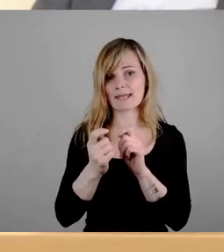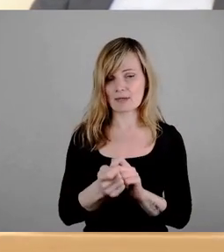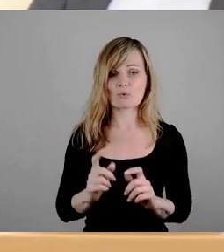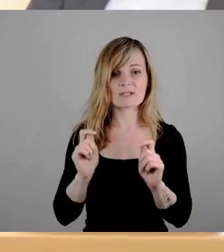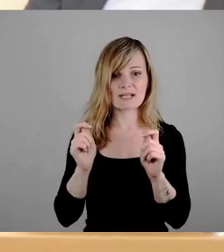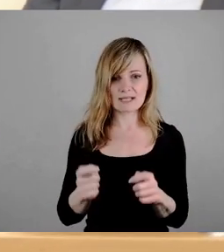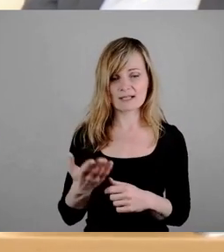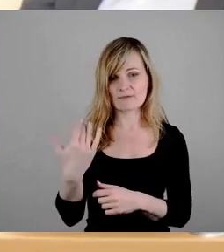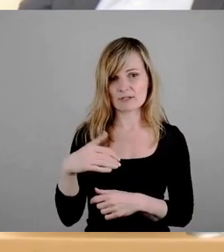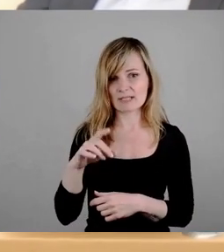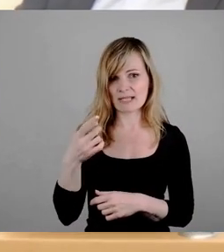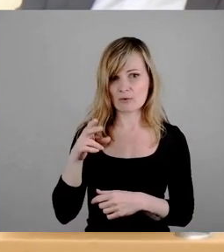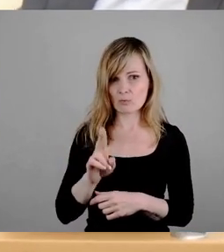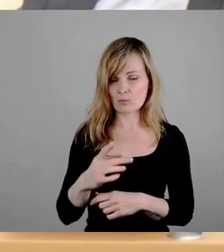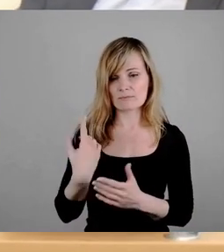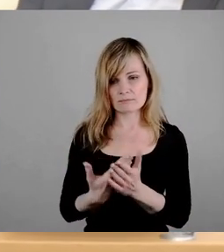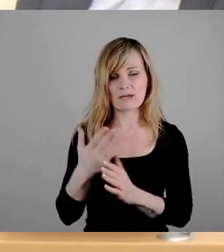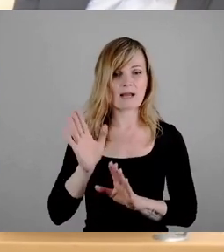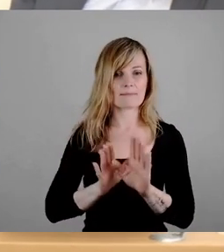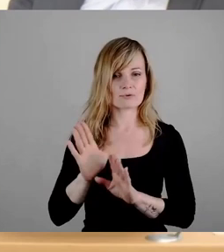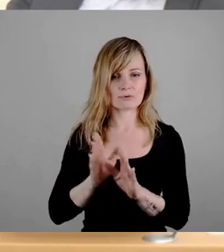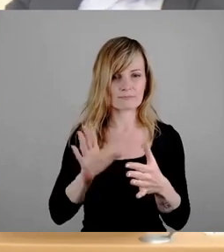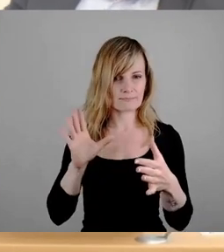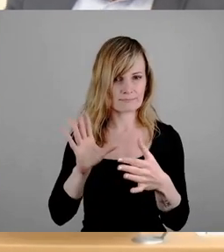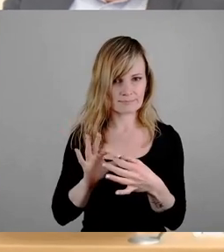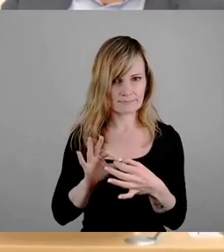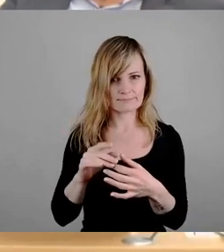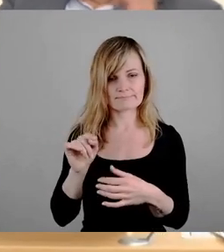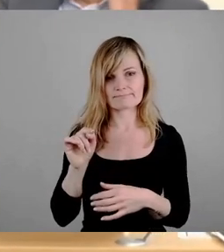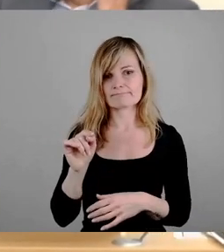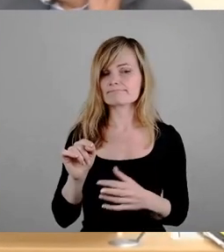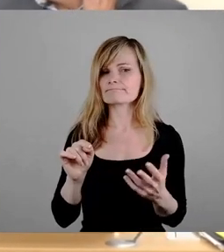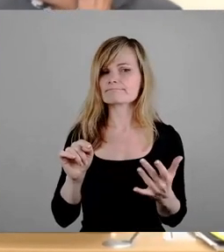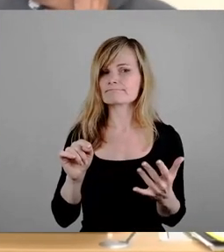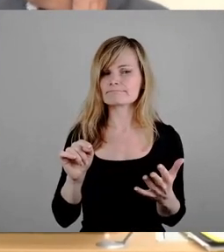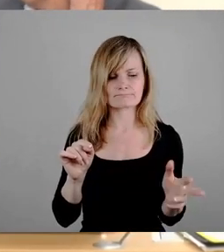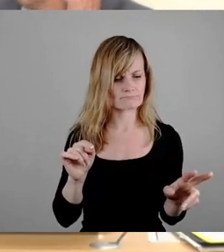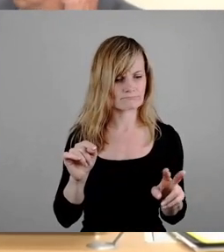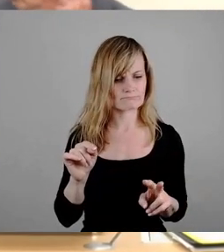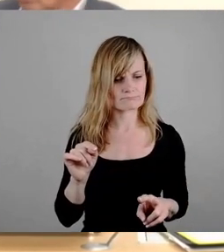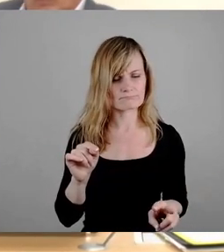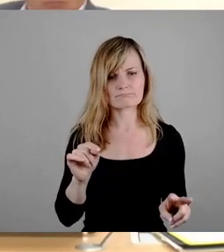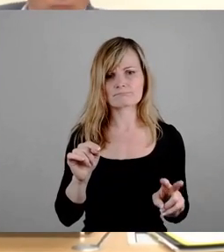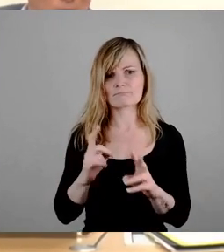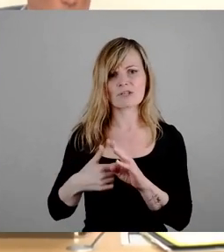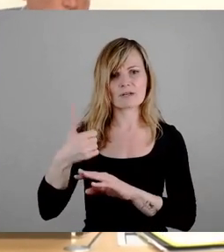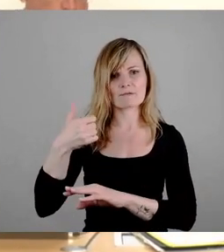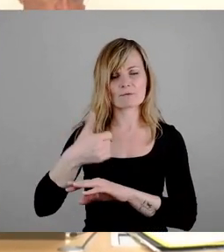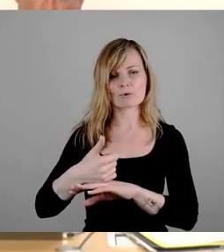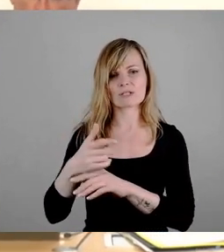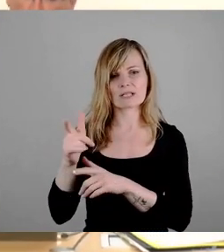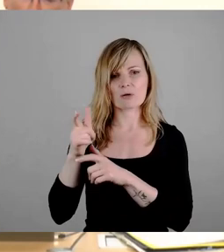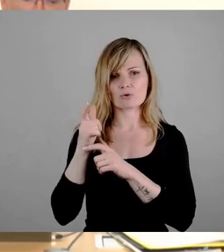CDU, der dann abgestimmt würde zum federführenden Ausschussbericht.